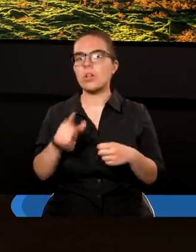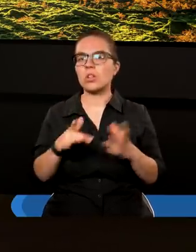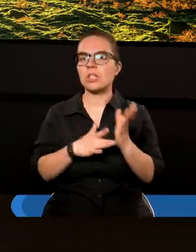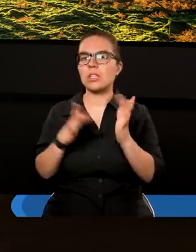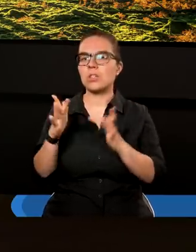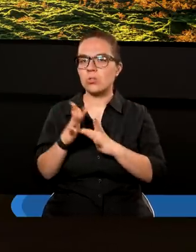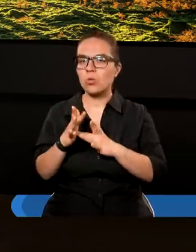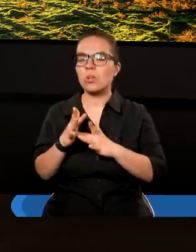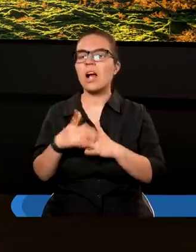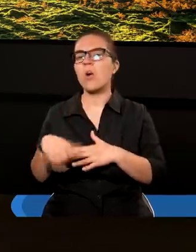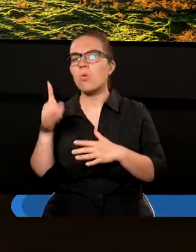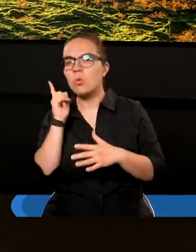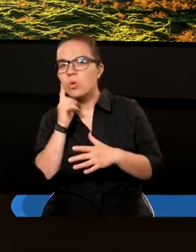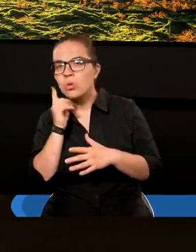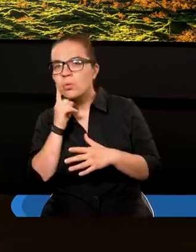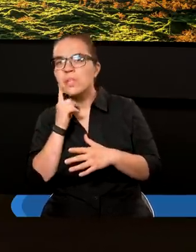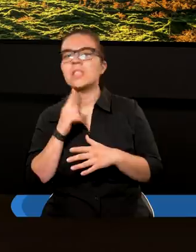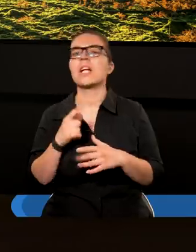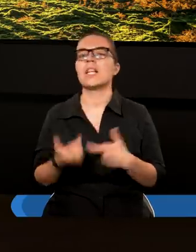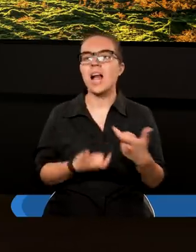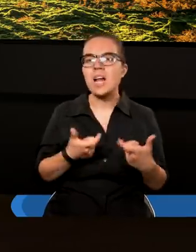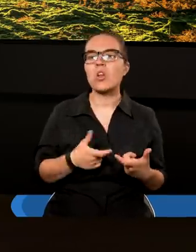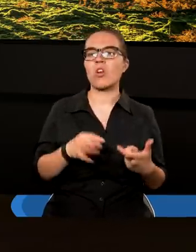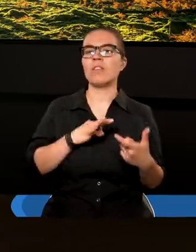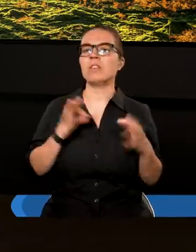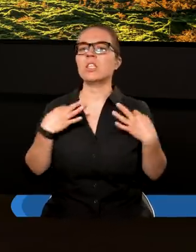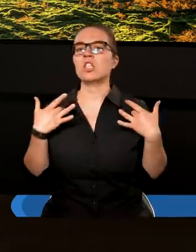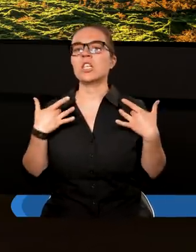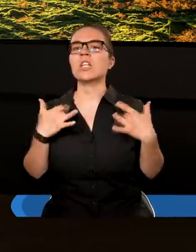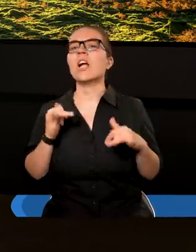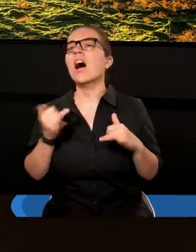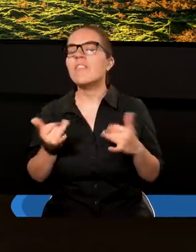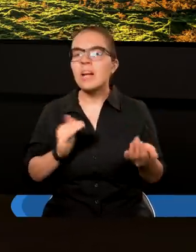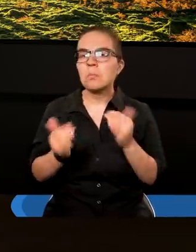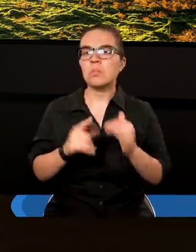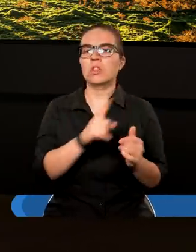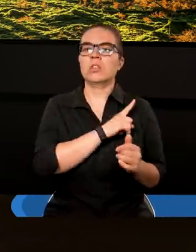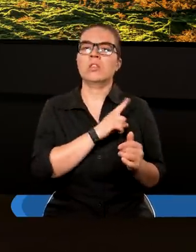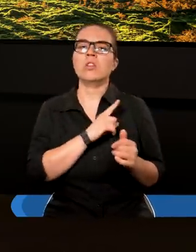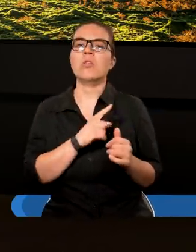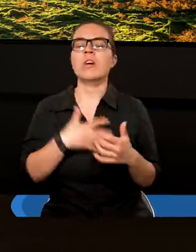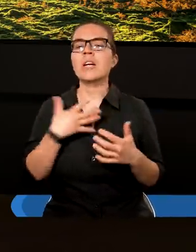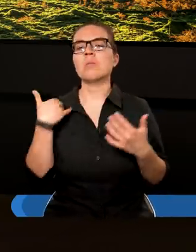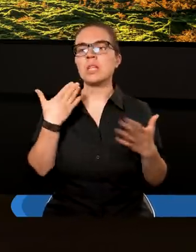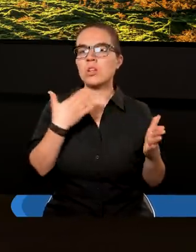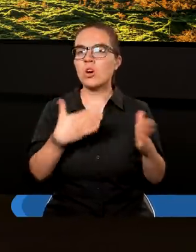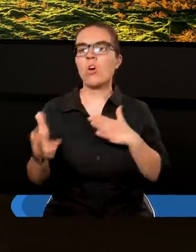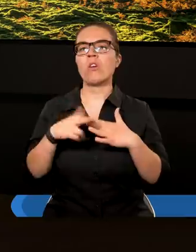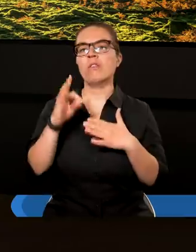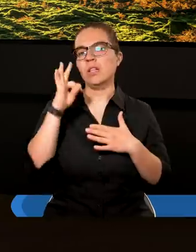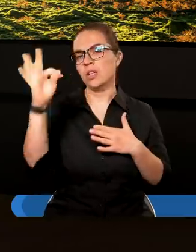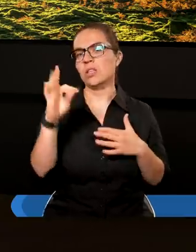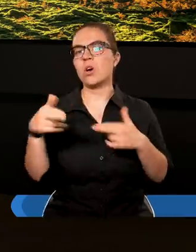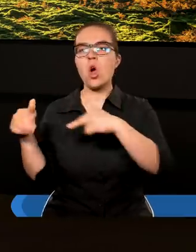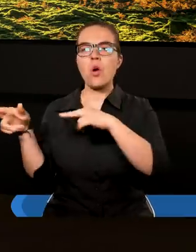Chrystusa usłyszeć, zastosować w swoim życiu, w jaki sposób czuwać, w jaki sposób być gotowym na